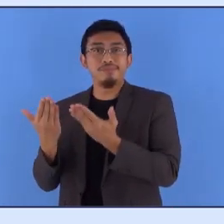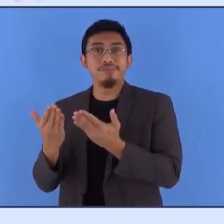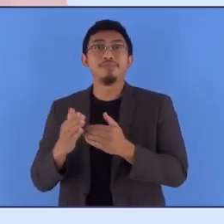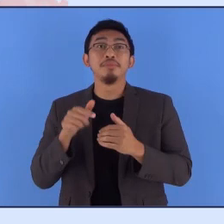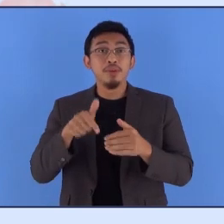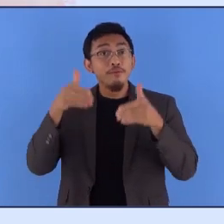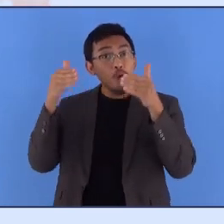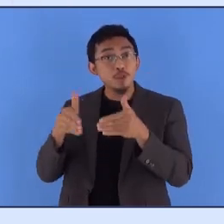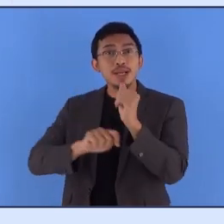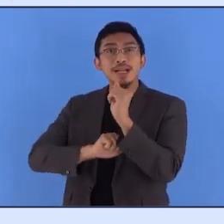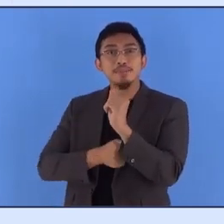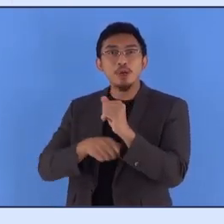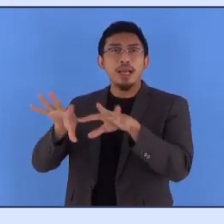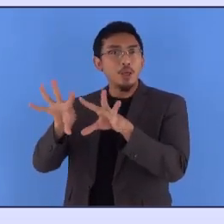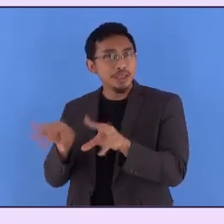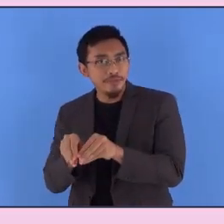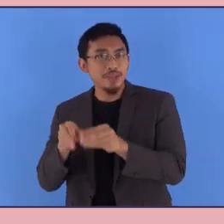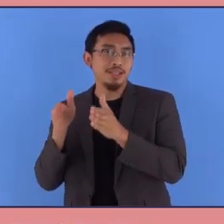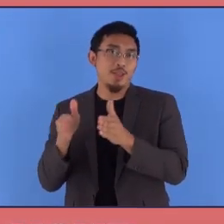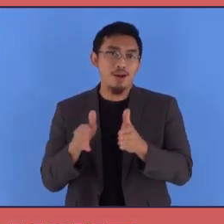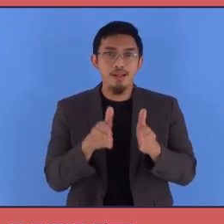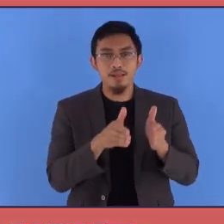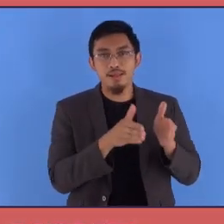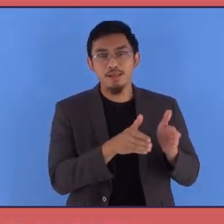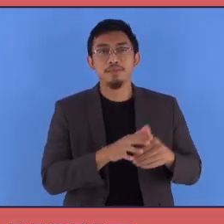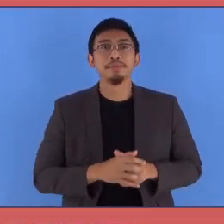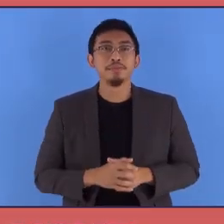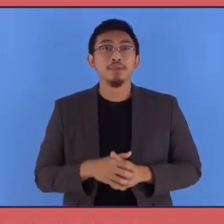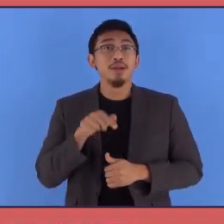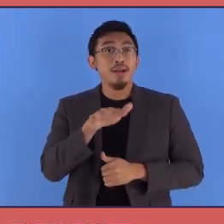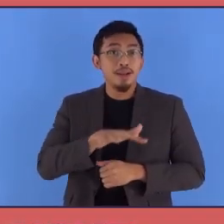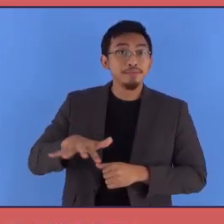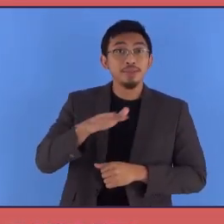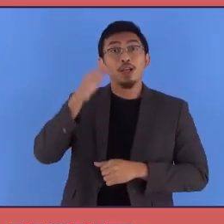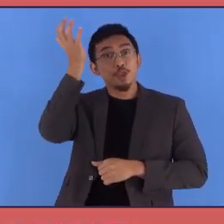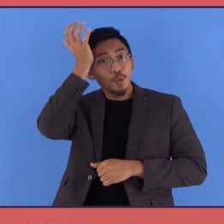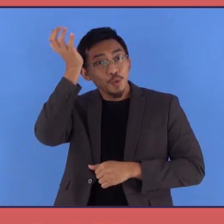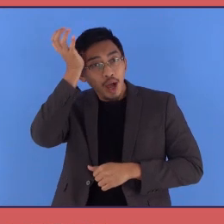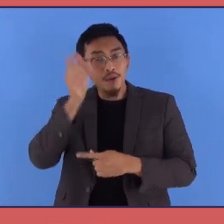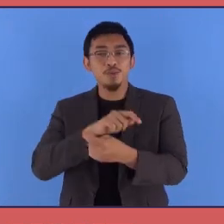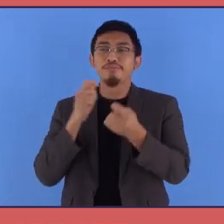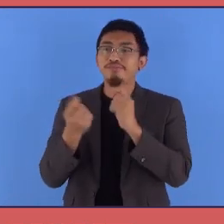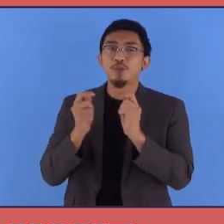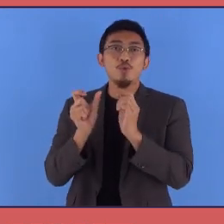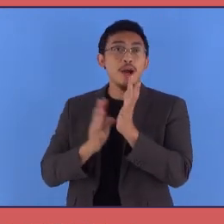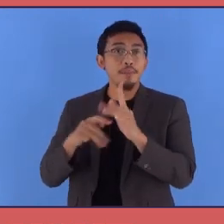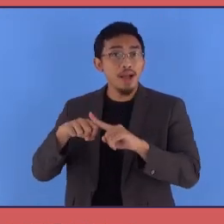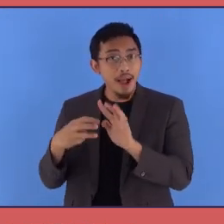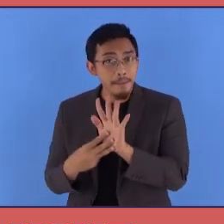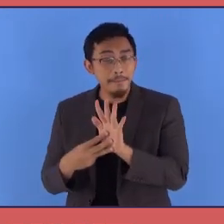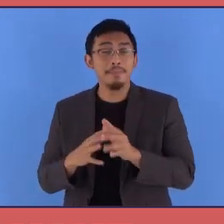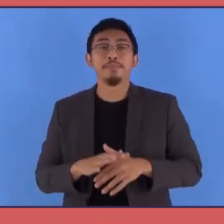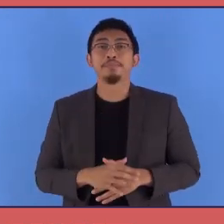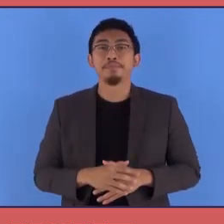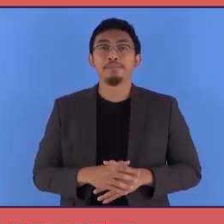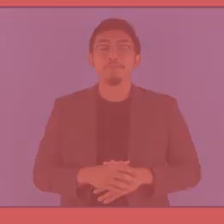pemulihan ekonomi Dengan berfokus pada respon inklusif dan multisektoral Pemulihan hijau dan revitalisasi UMKM